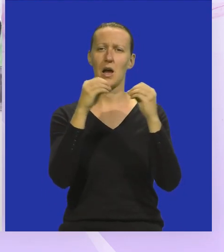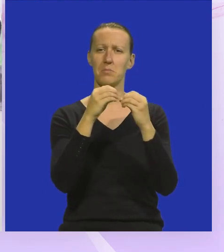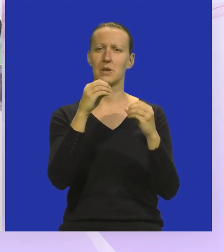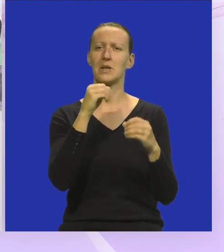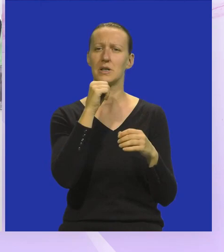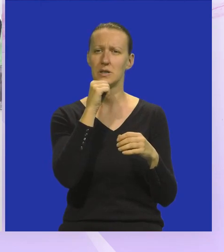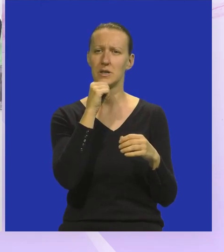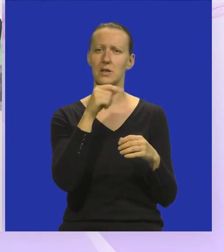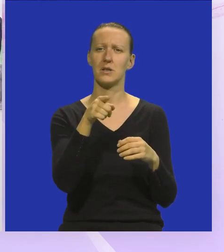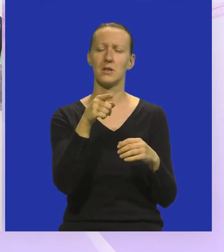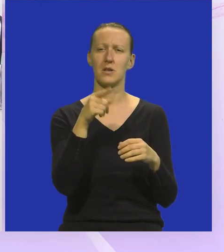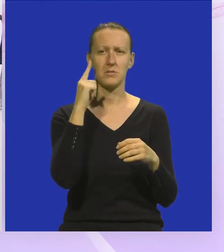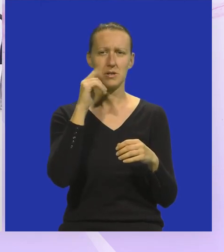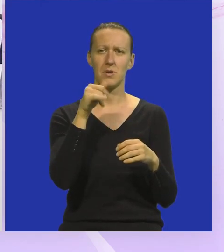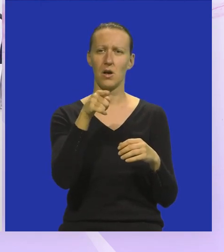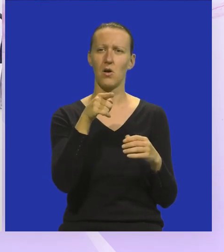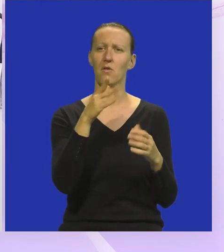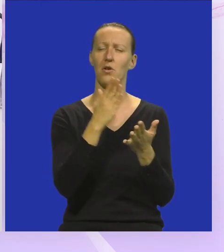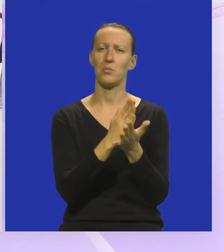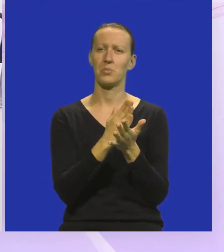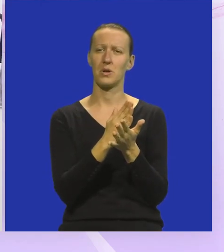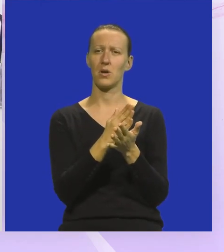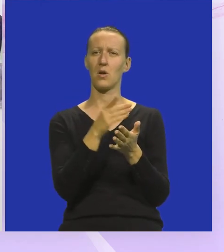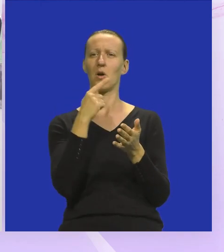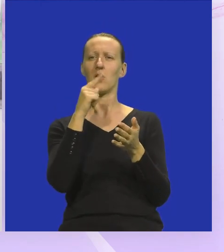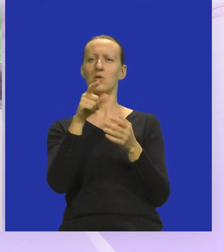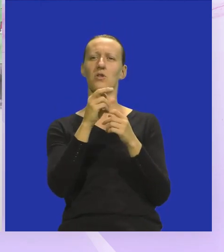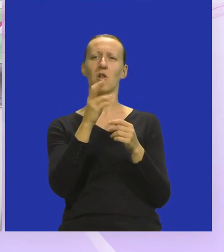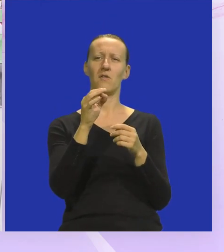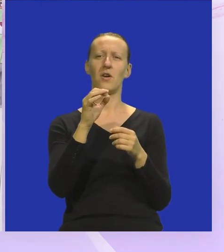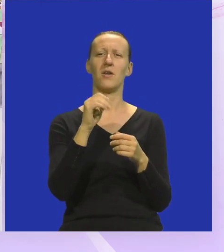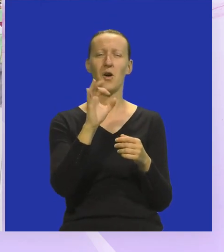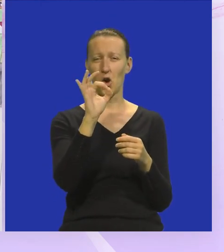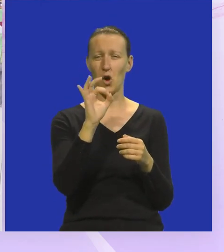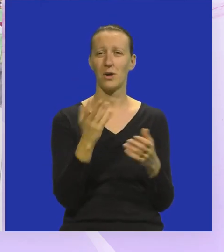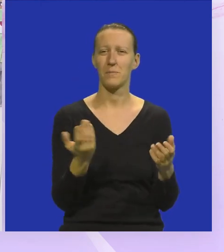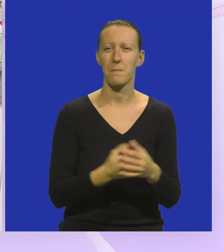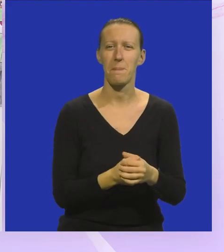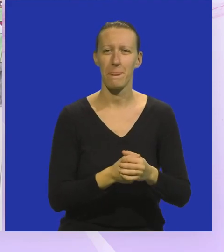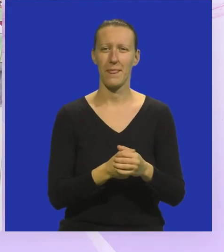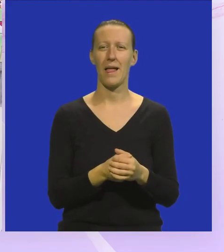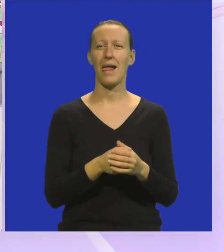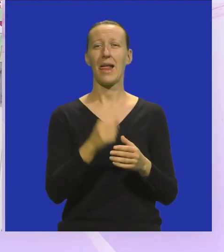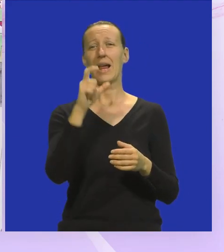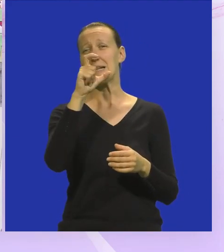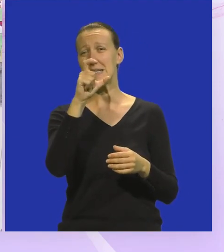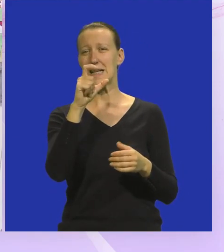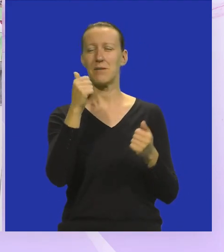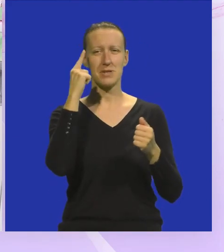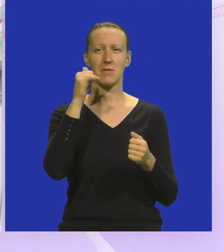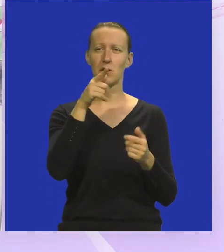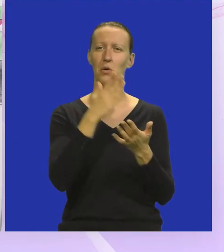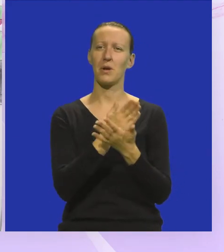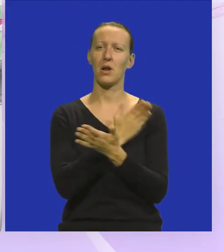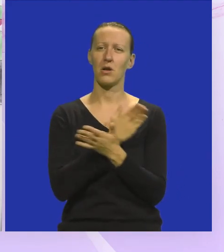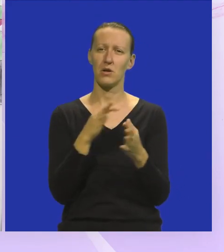B i? I mislim da je ovo bilo ovako. Ko je to slovo? Neko konceptualno C? Ne, mislim